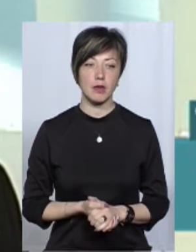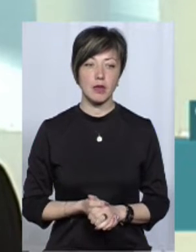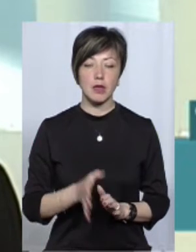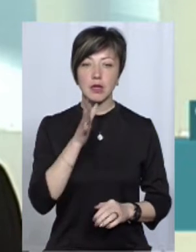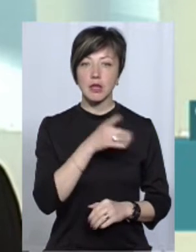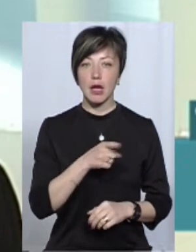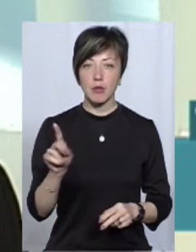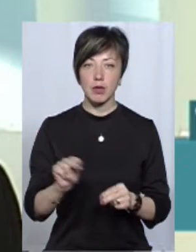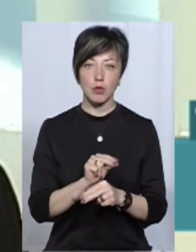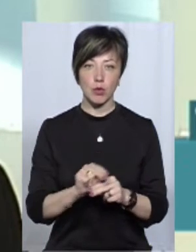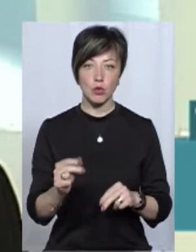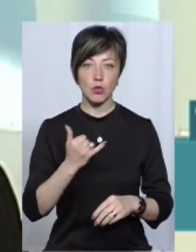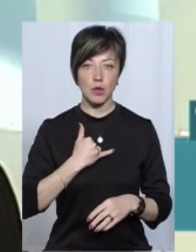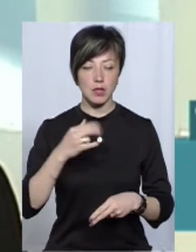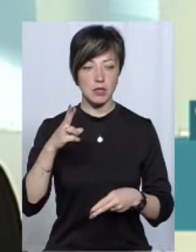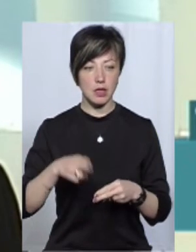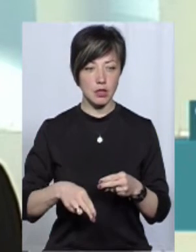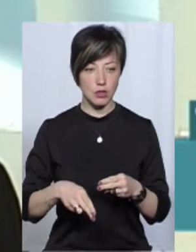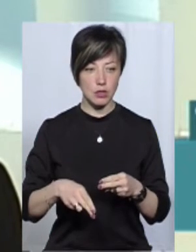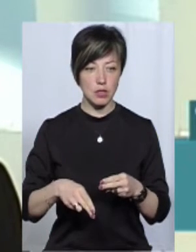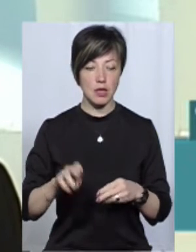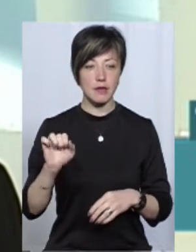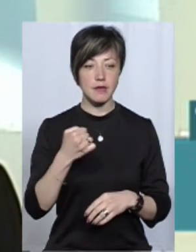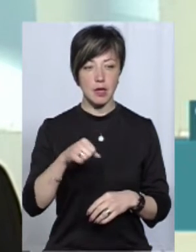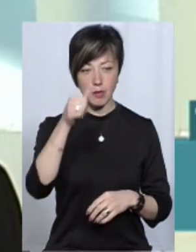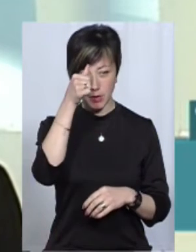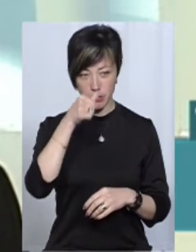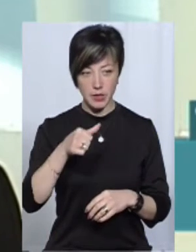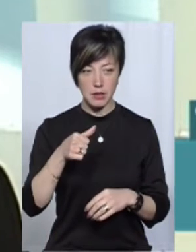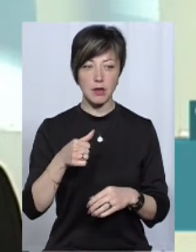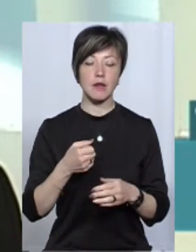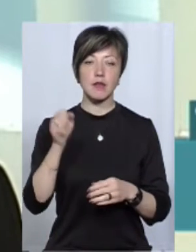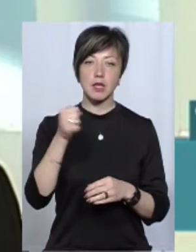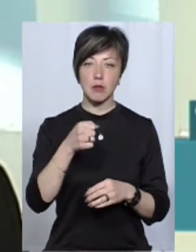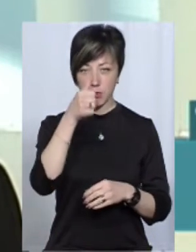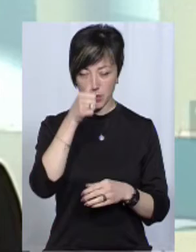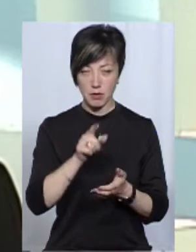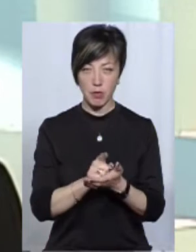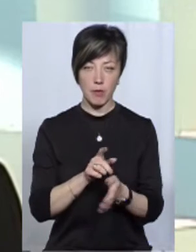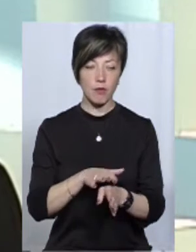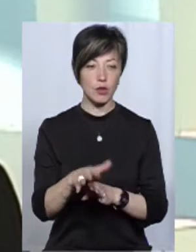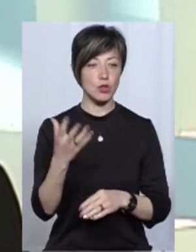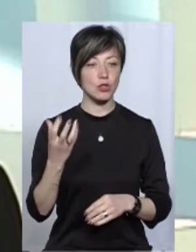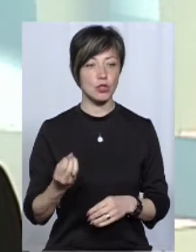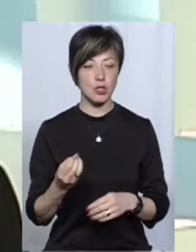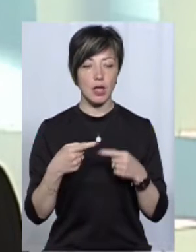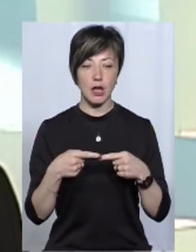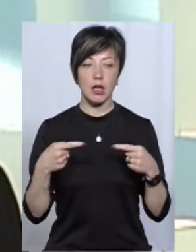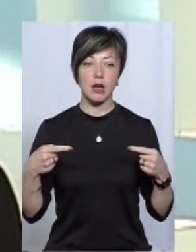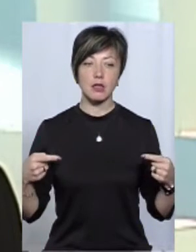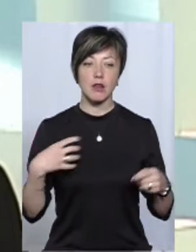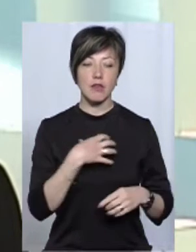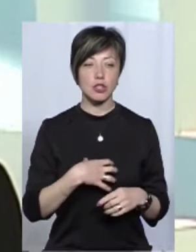Термін ремонту у нас закінчується в серпні місяці. До серпня місяці ми маємо виконати ще ряд